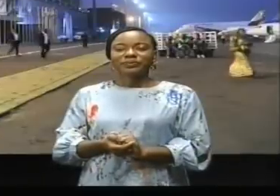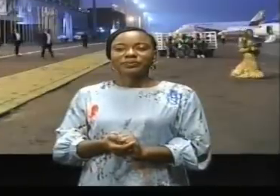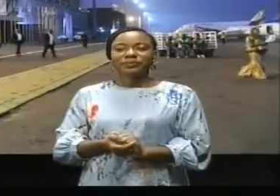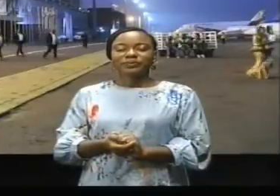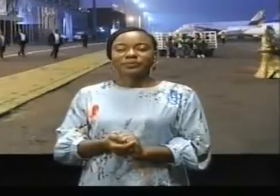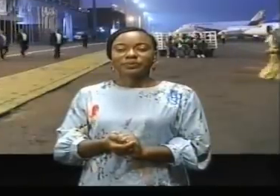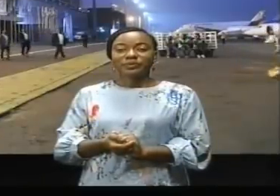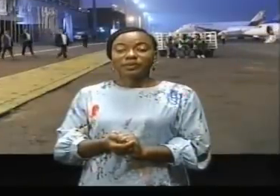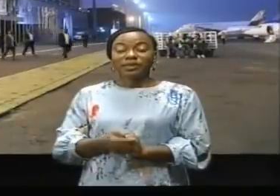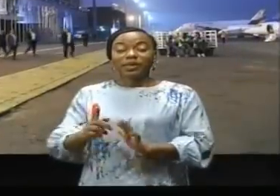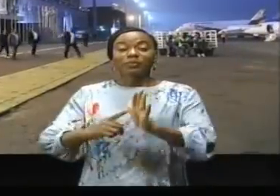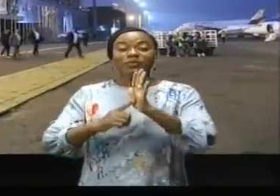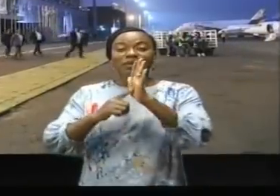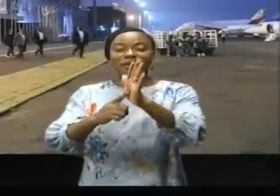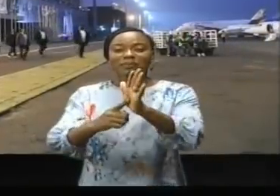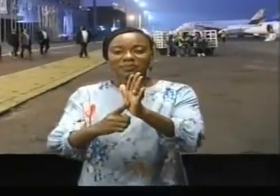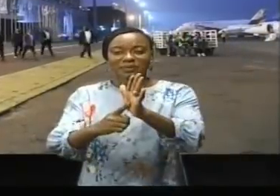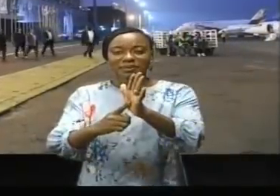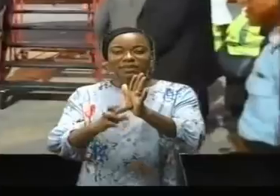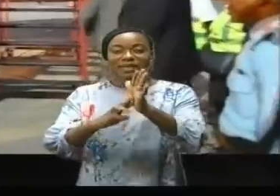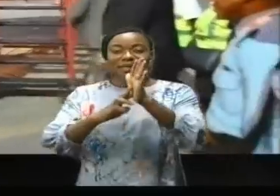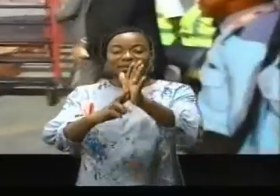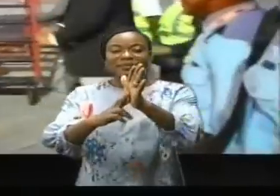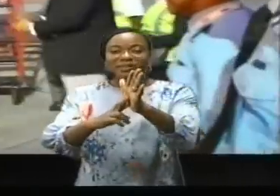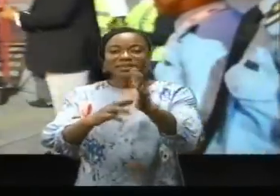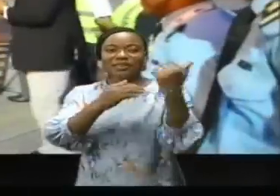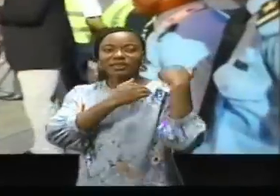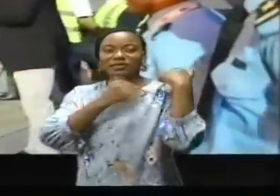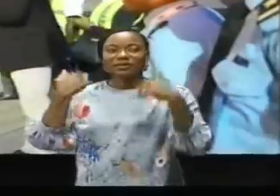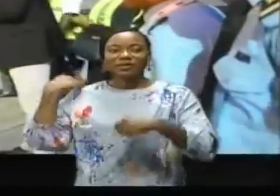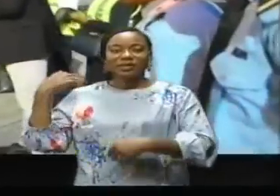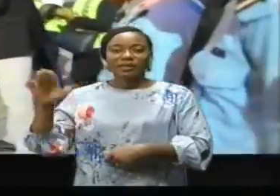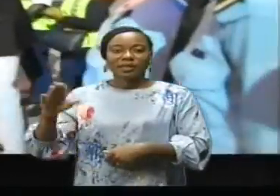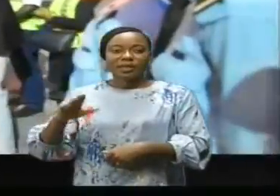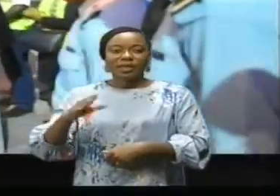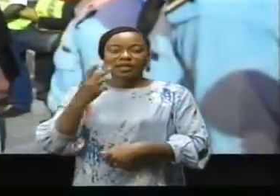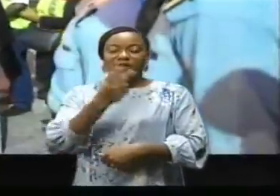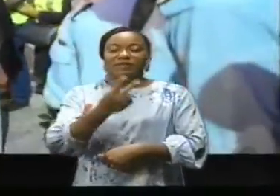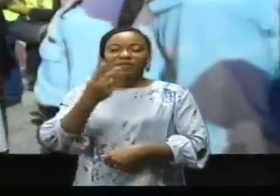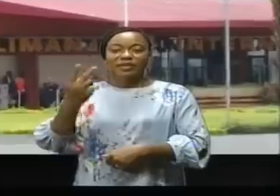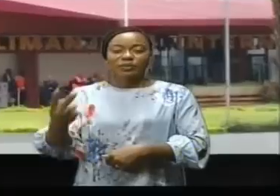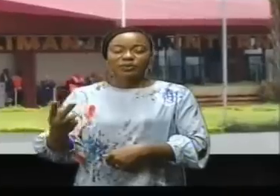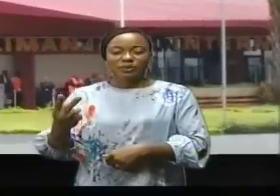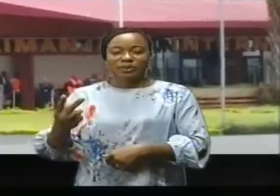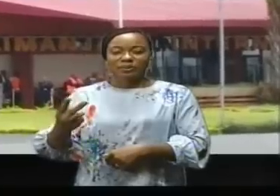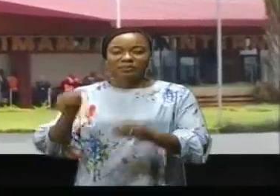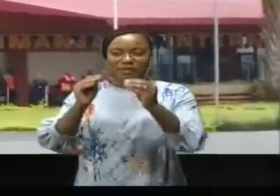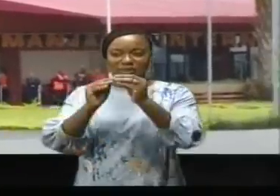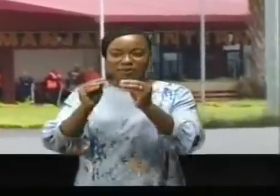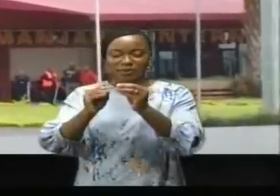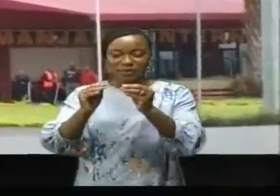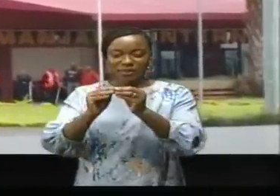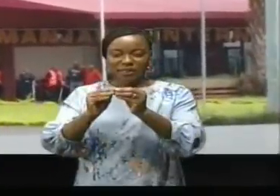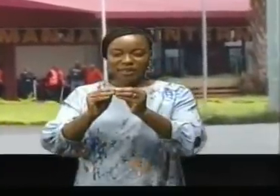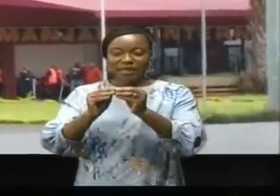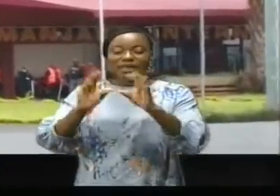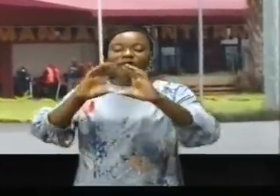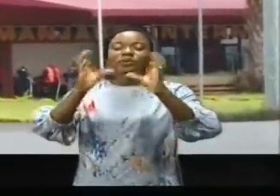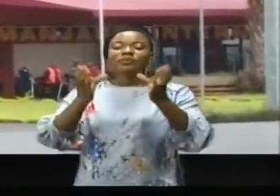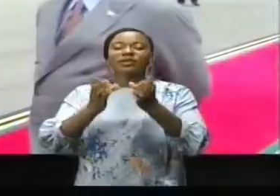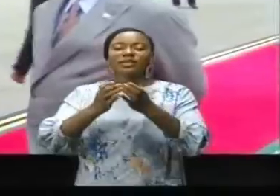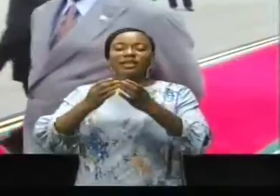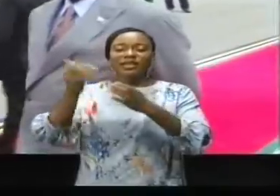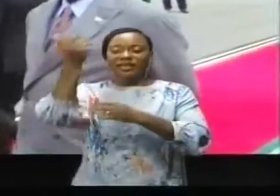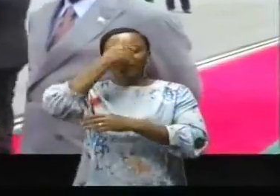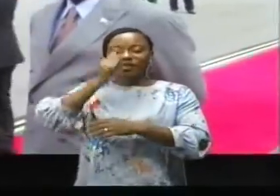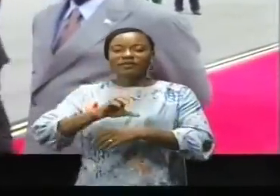C'est pour représenter le chef de l'État filé son 20h de Tchilombo au 22e sommet ordinaire de Communauté de l'Afrique de l'Est que le Premier